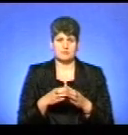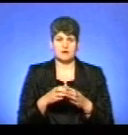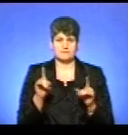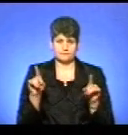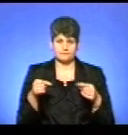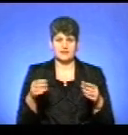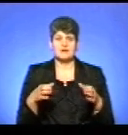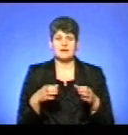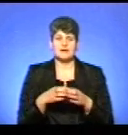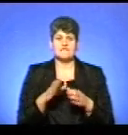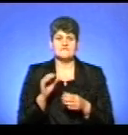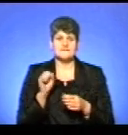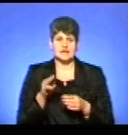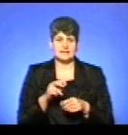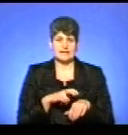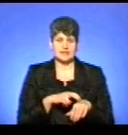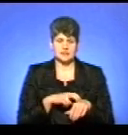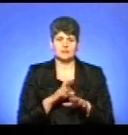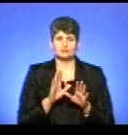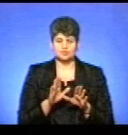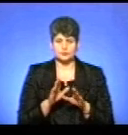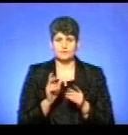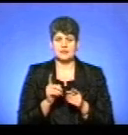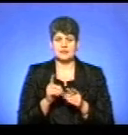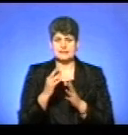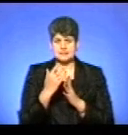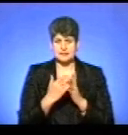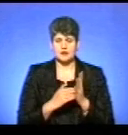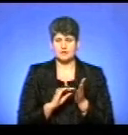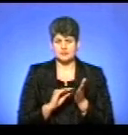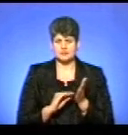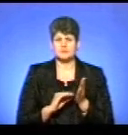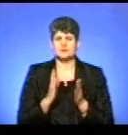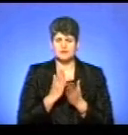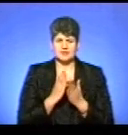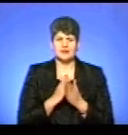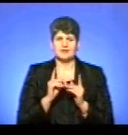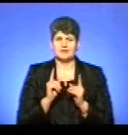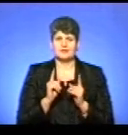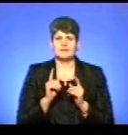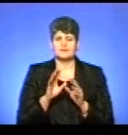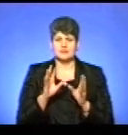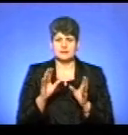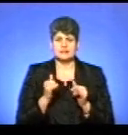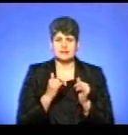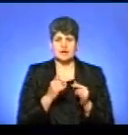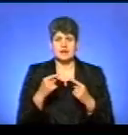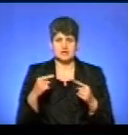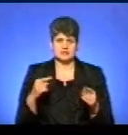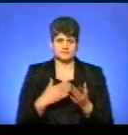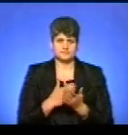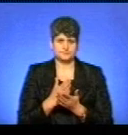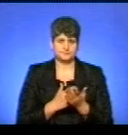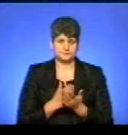лікарів і будемо проводити дані заходи. Заходи у нас розписані не тільки для ветеринарної служби, а для інших служб.